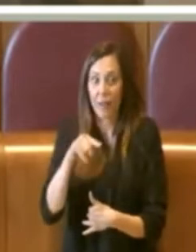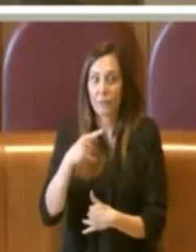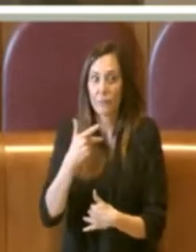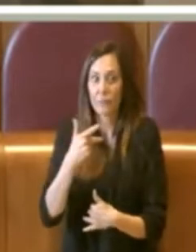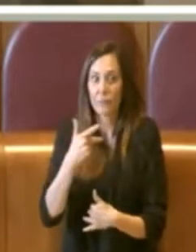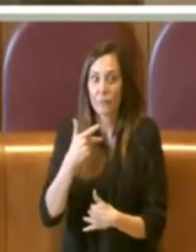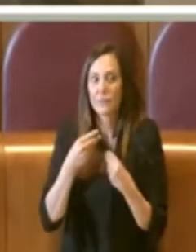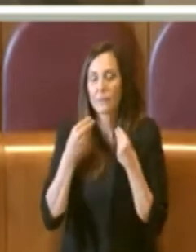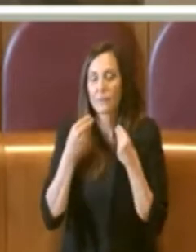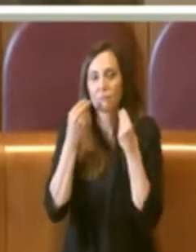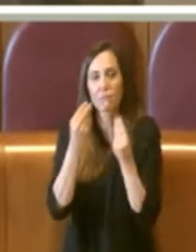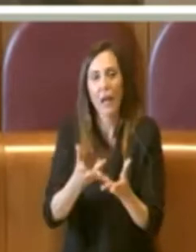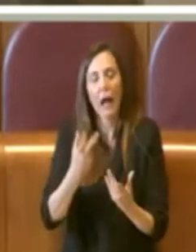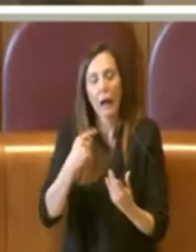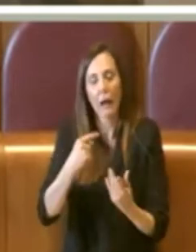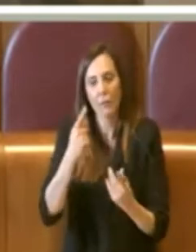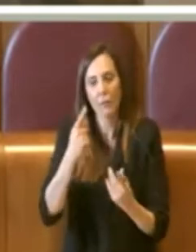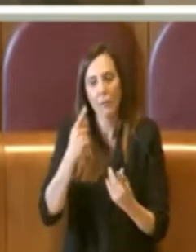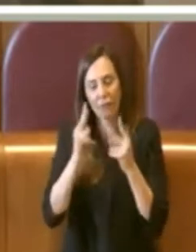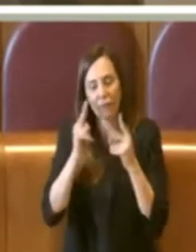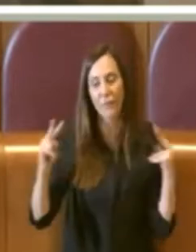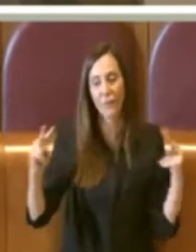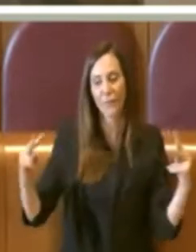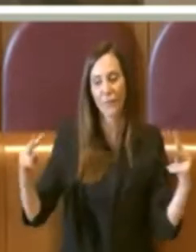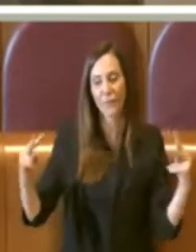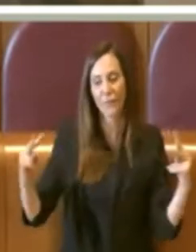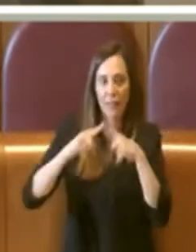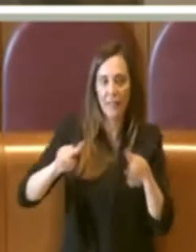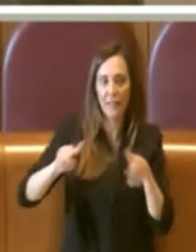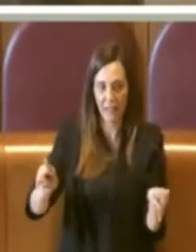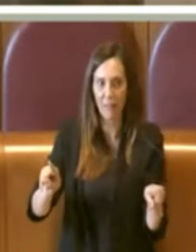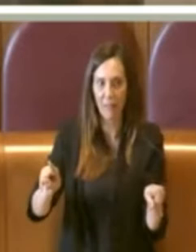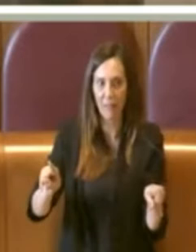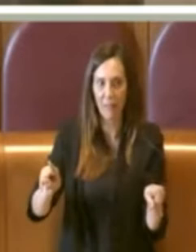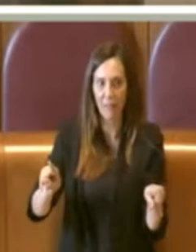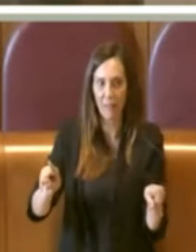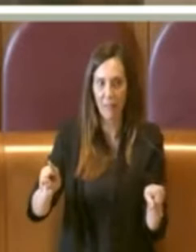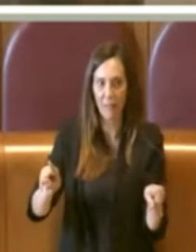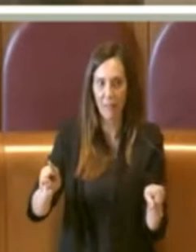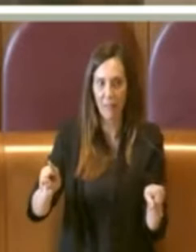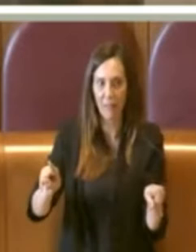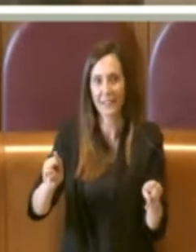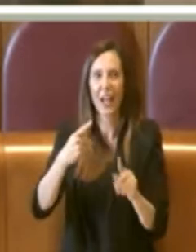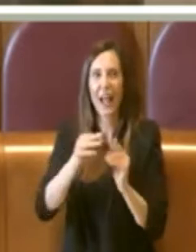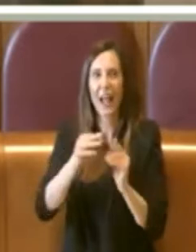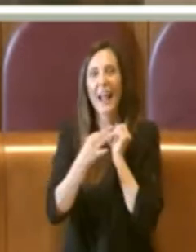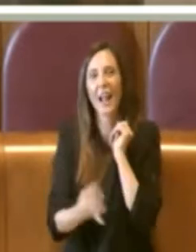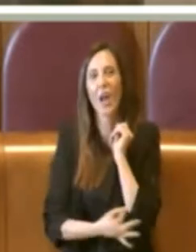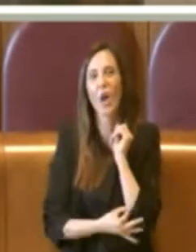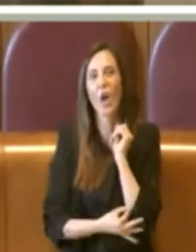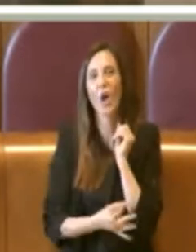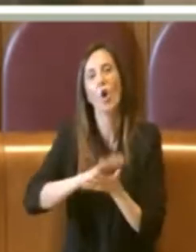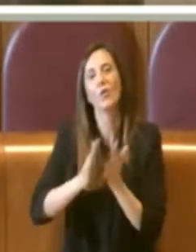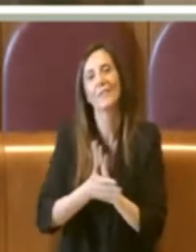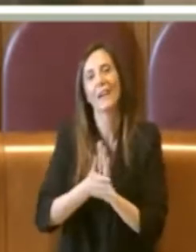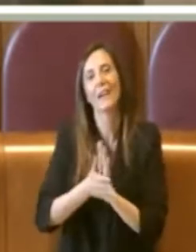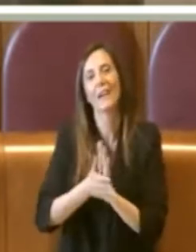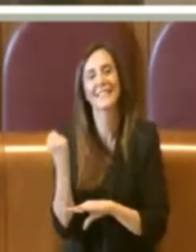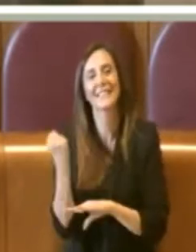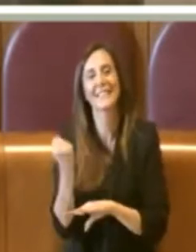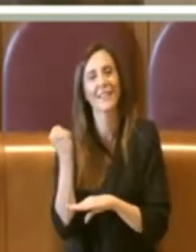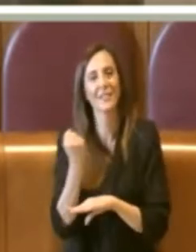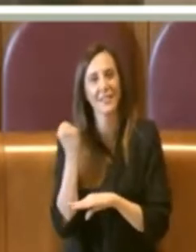ricomprendere nel contratto di servizio già nel corrispondimento del contratto di servizio